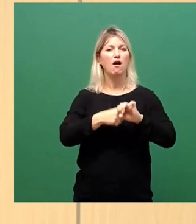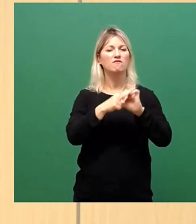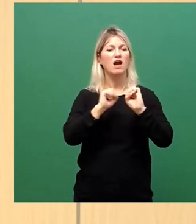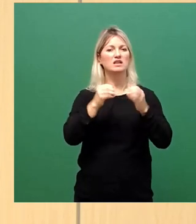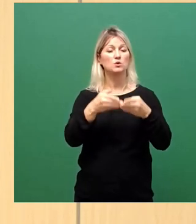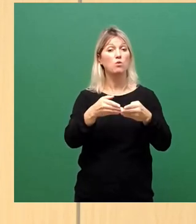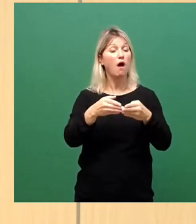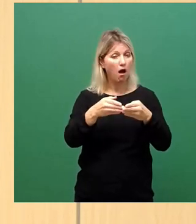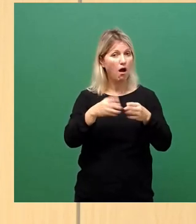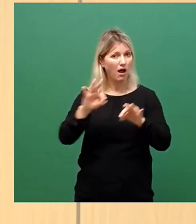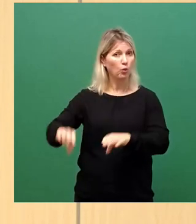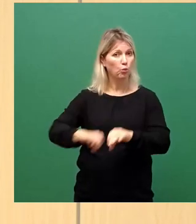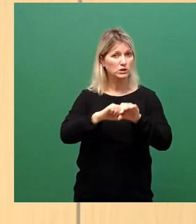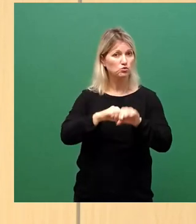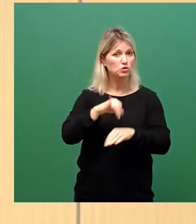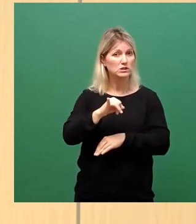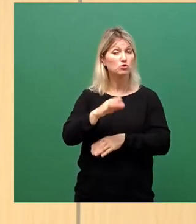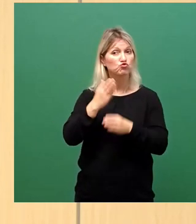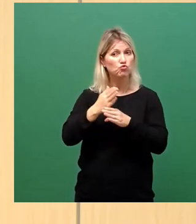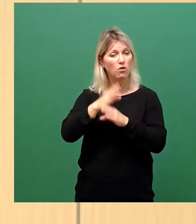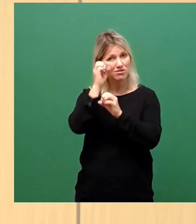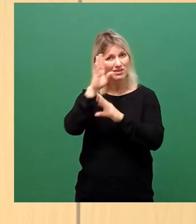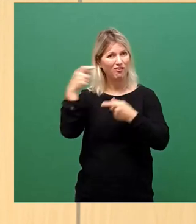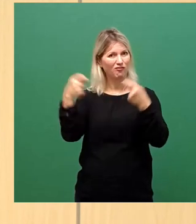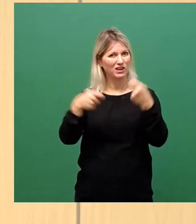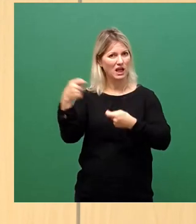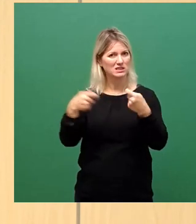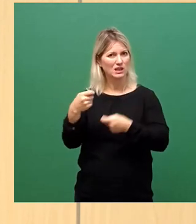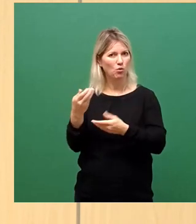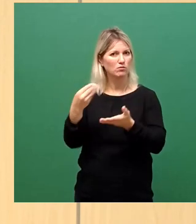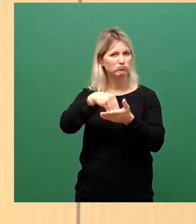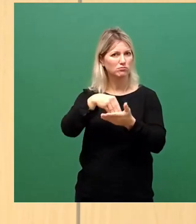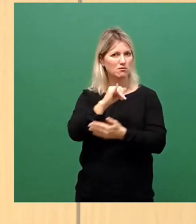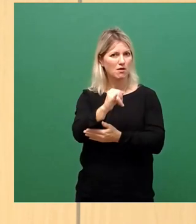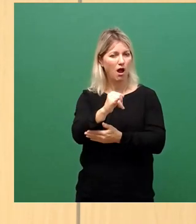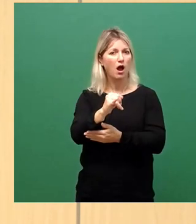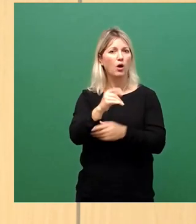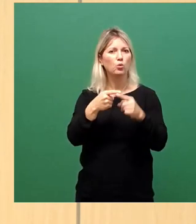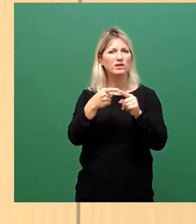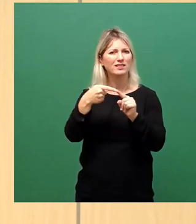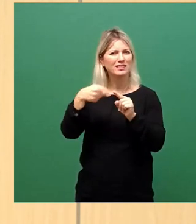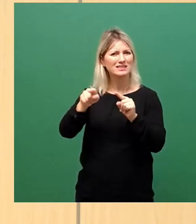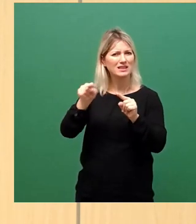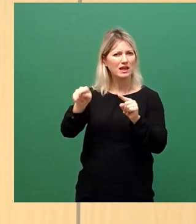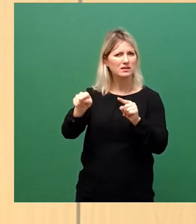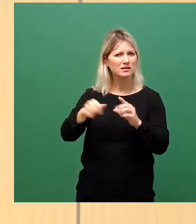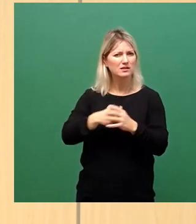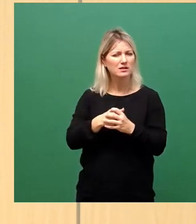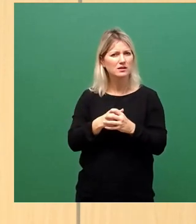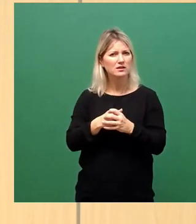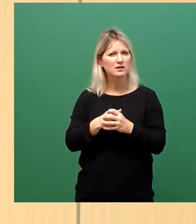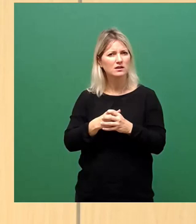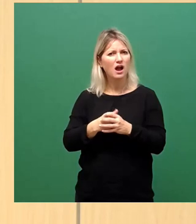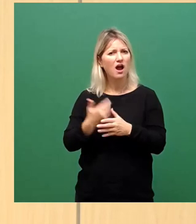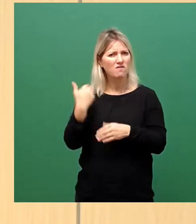Finanzierung einzubringen. Und die Dissidenten haben ja auch noch einen Änderungsantrag,